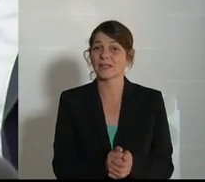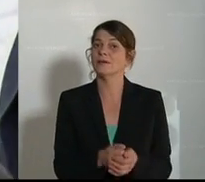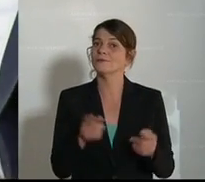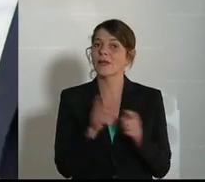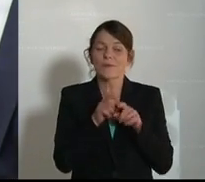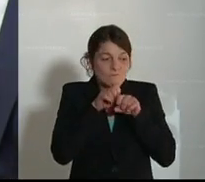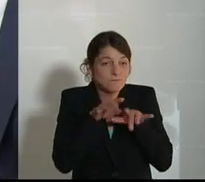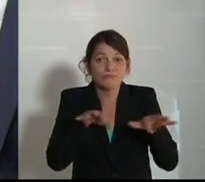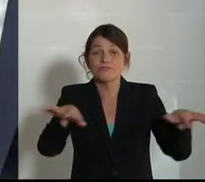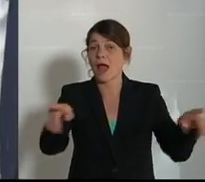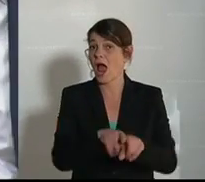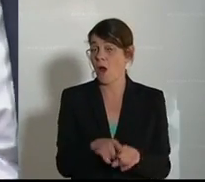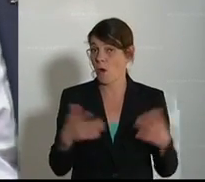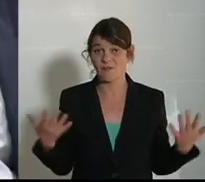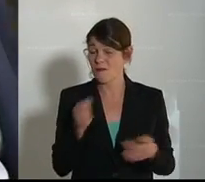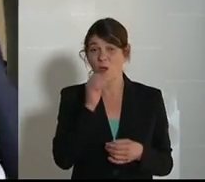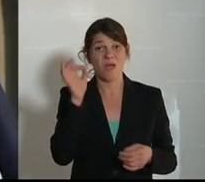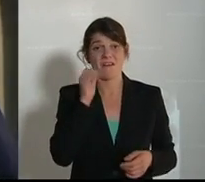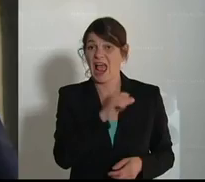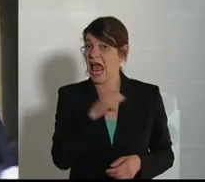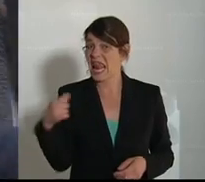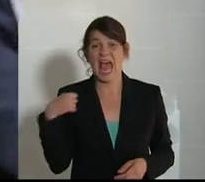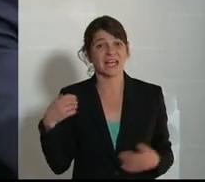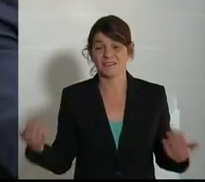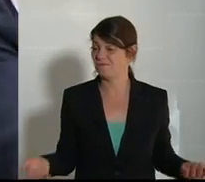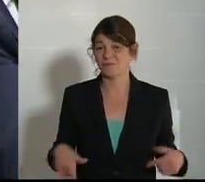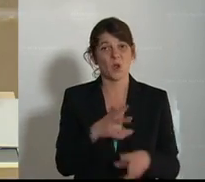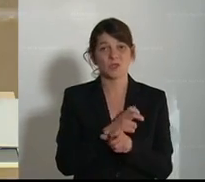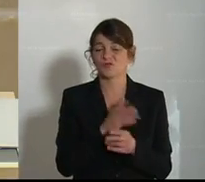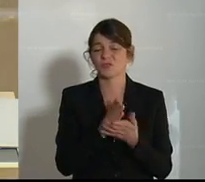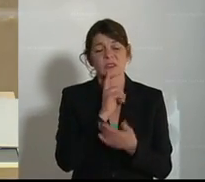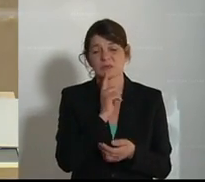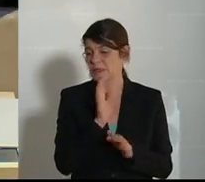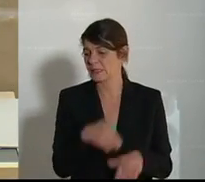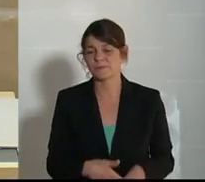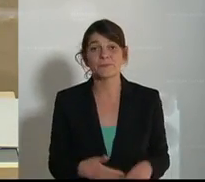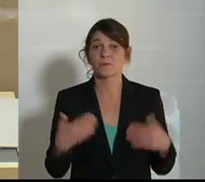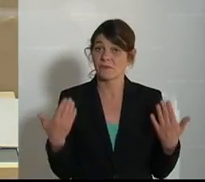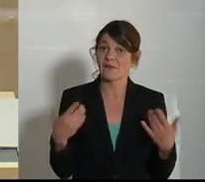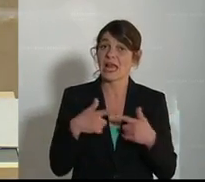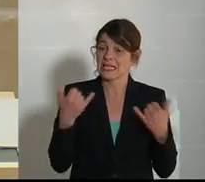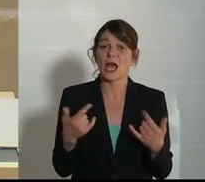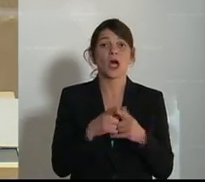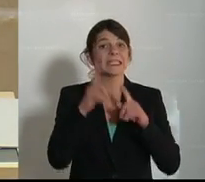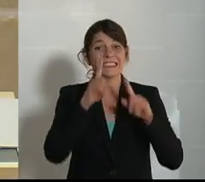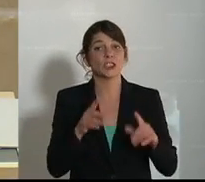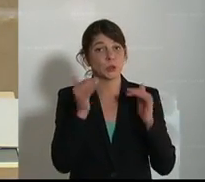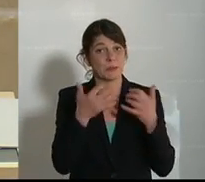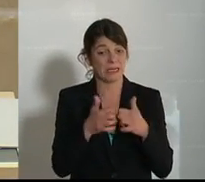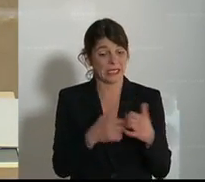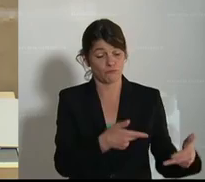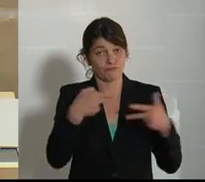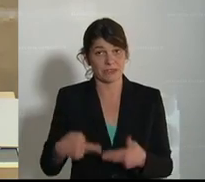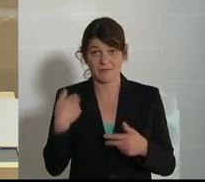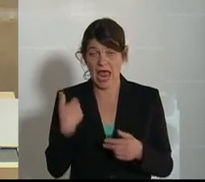in der Breite wirken. Denn nur Bäuerinnen alleine sind mittlerweile in Österreich zu wenig. Und weil heute der Tierschutzbericht vorgelegen ist,